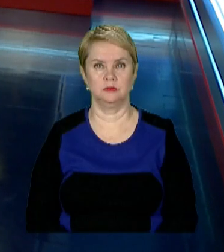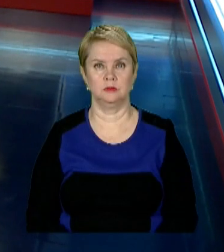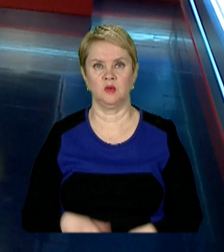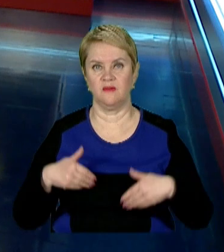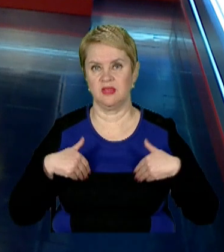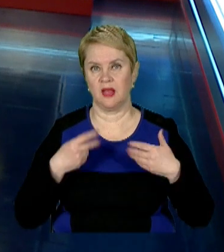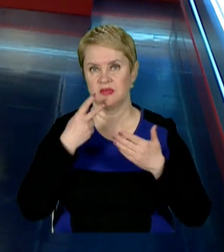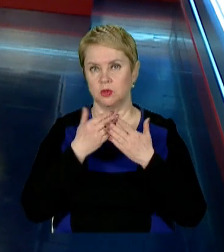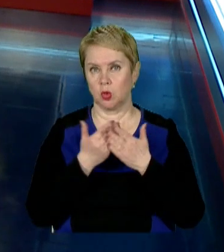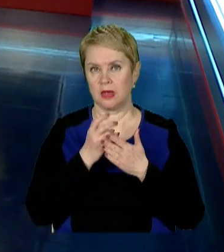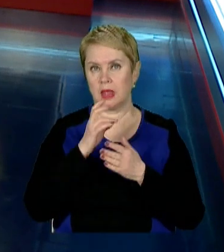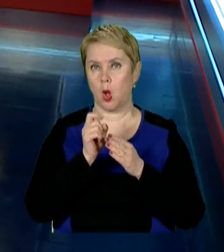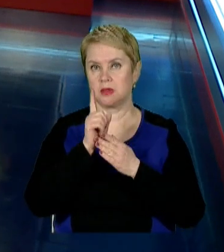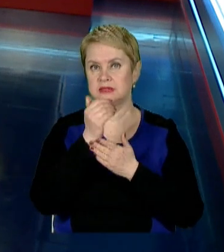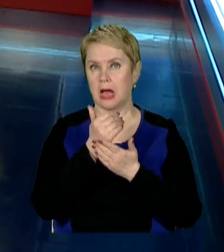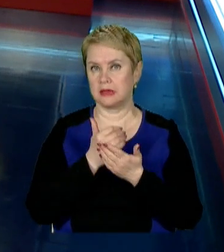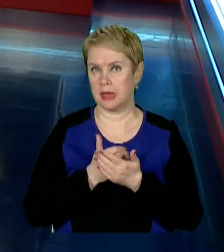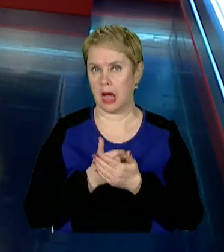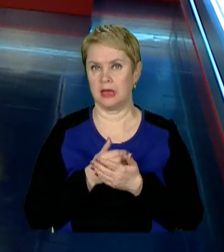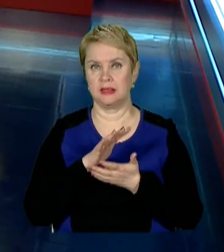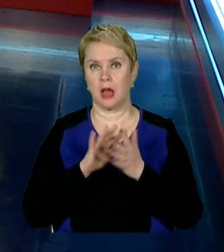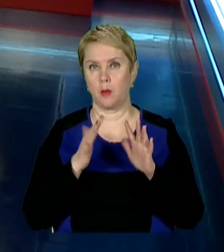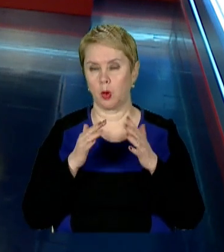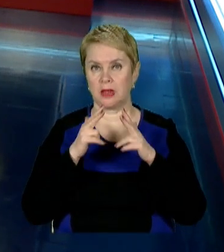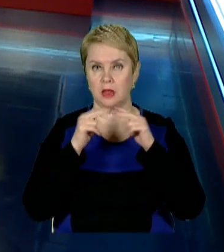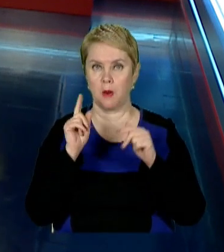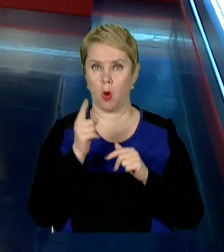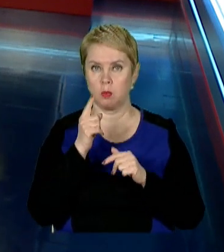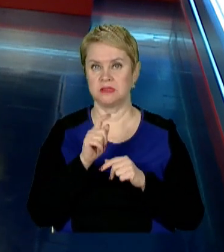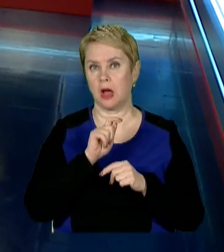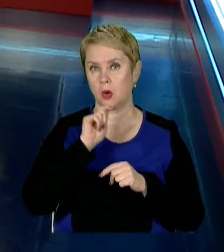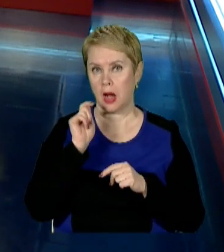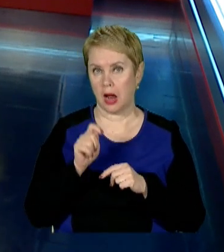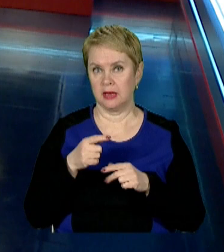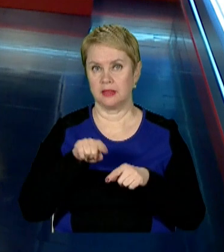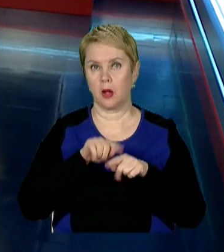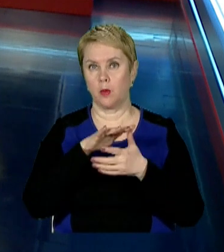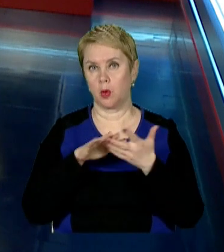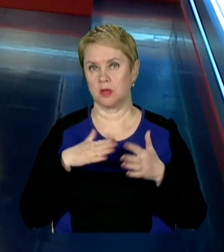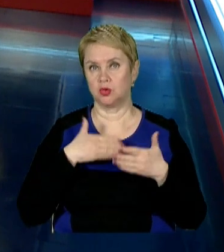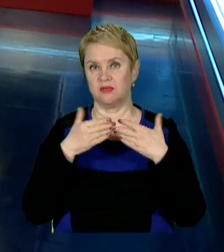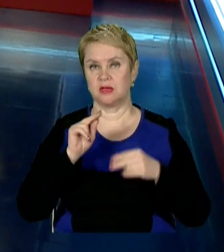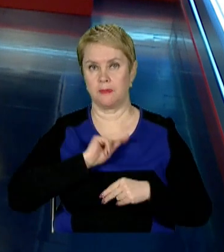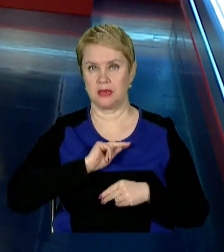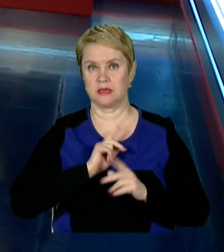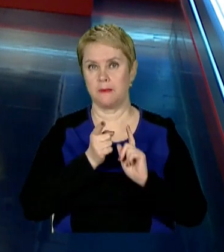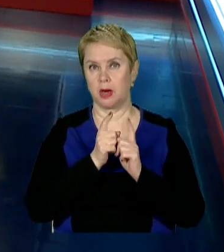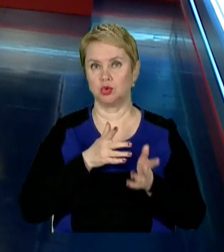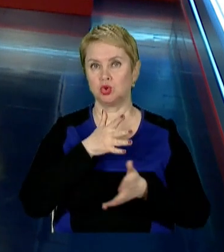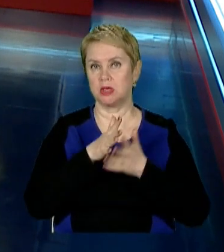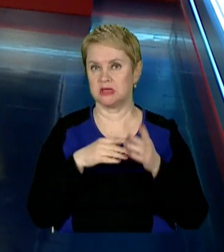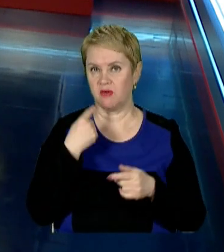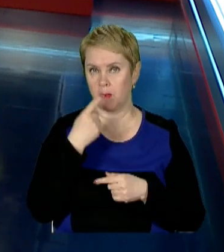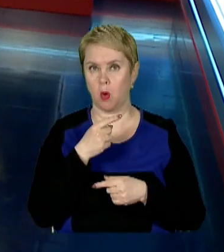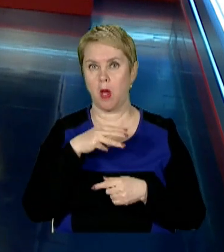Вітаю, ви дивитесь новини на 11-му телеканалі. Далі про події Дніпра області та країни. Також протягом нашого випуску з нами працює перекладачка